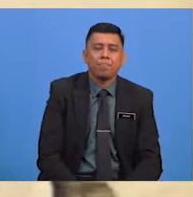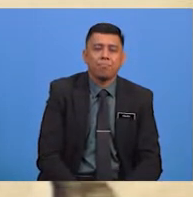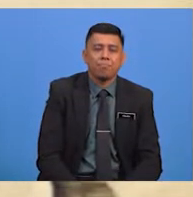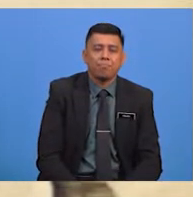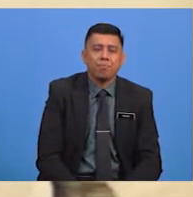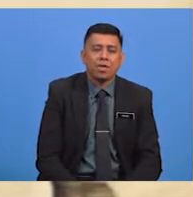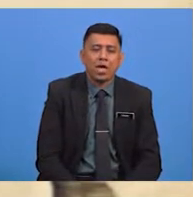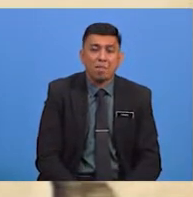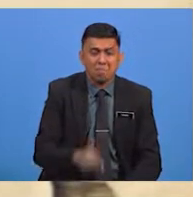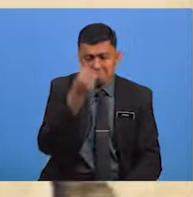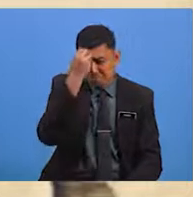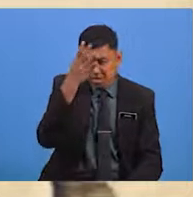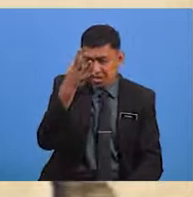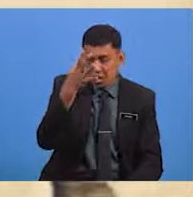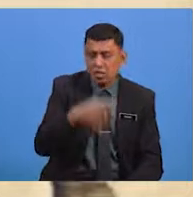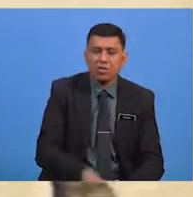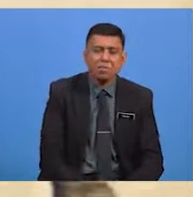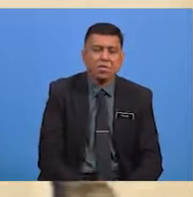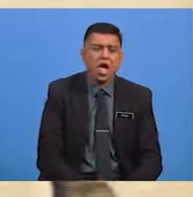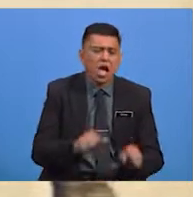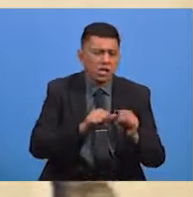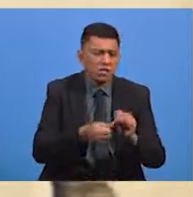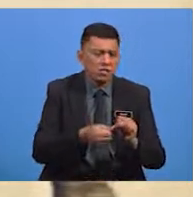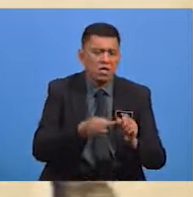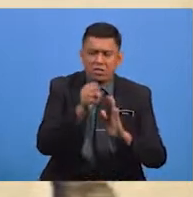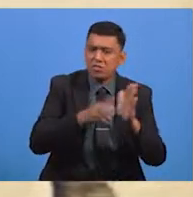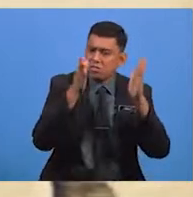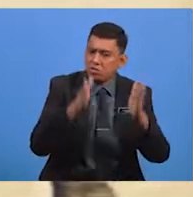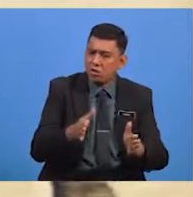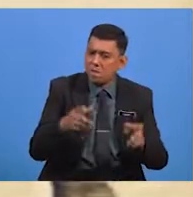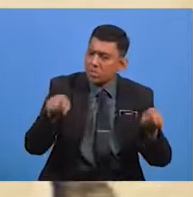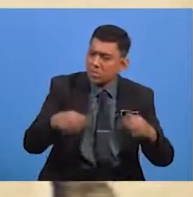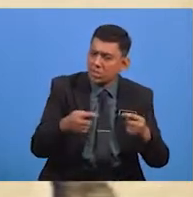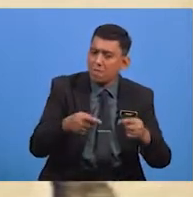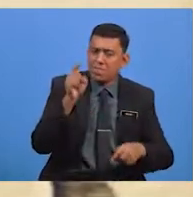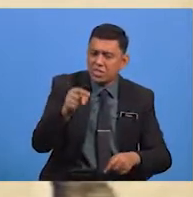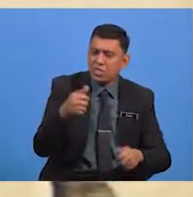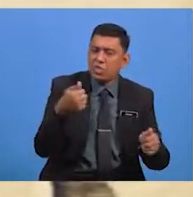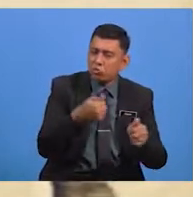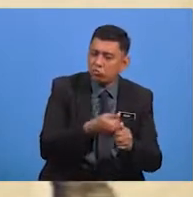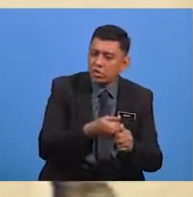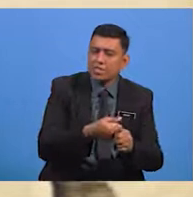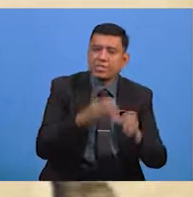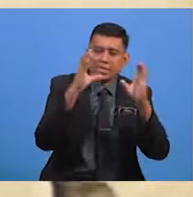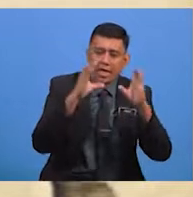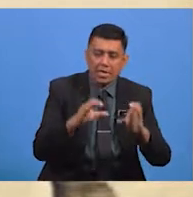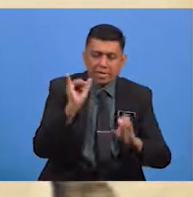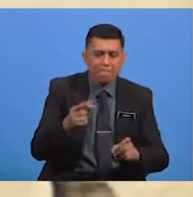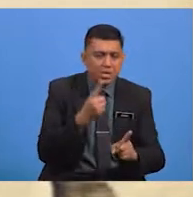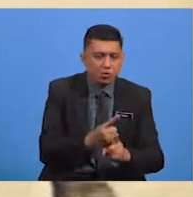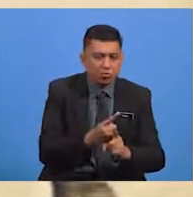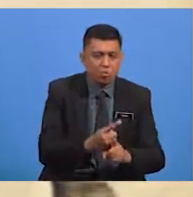Penyair Menyarankan Agar Seseorang Itu Bertindak Secara Rasional Kerana